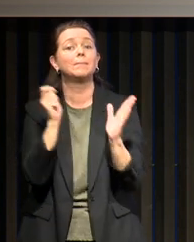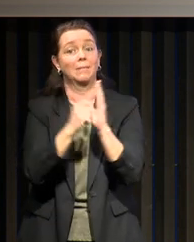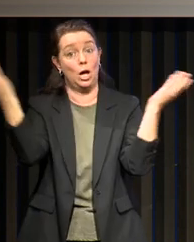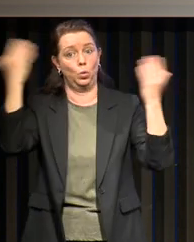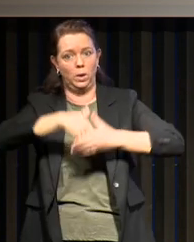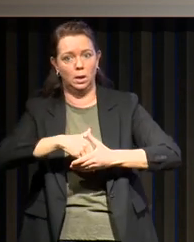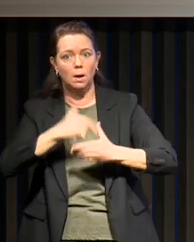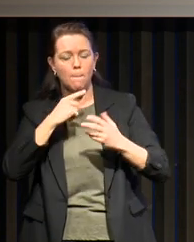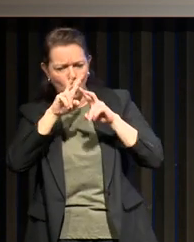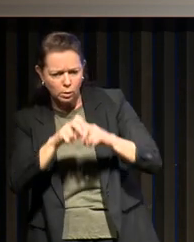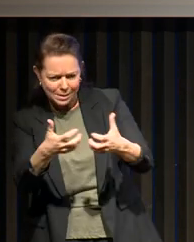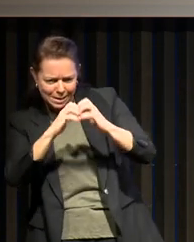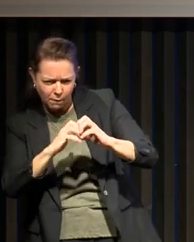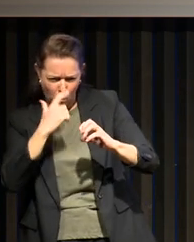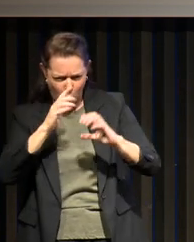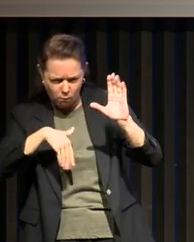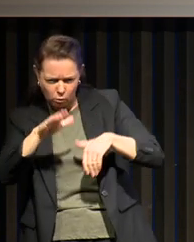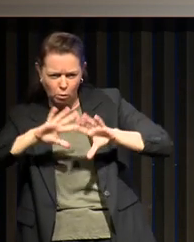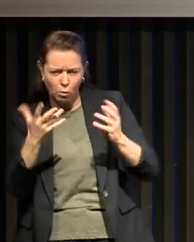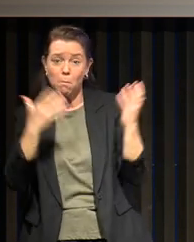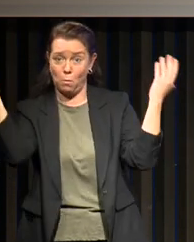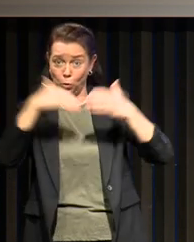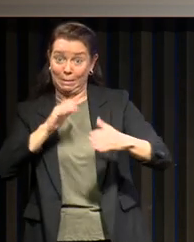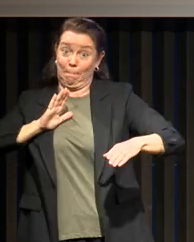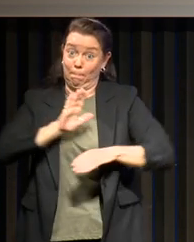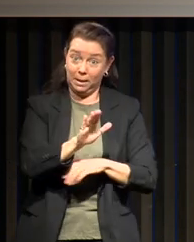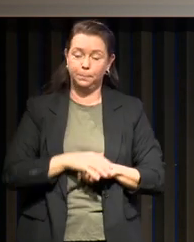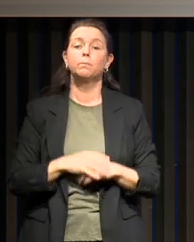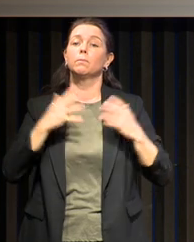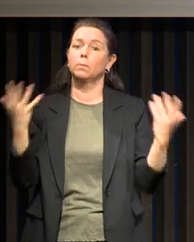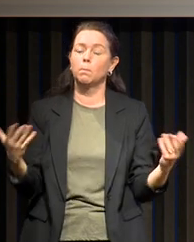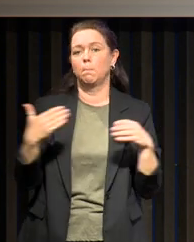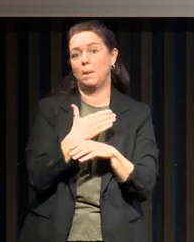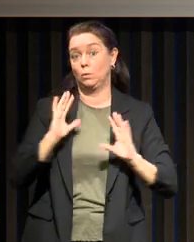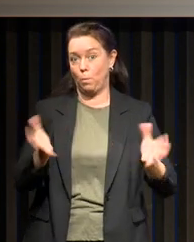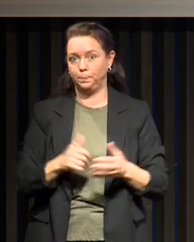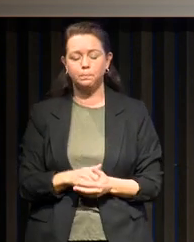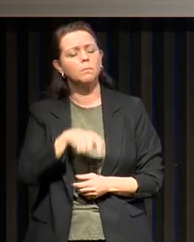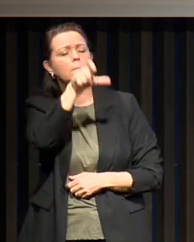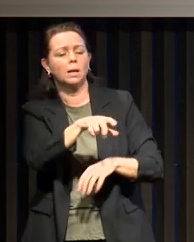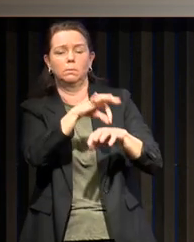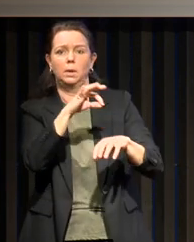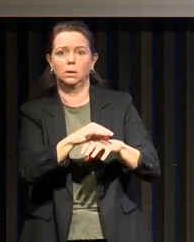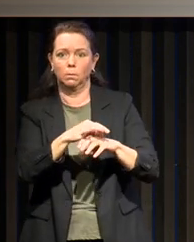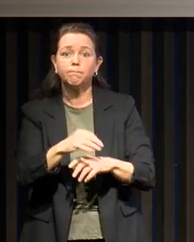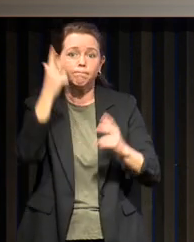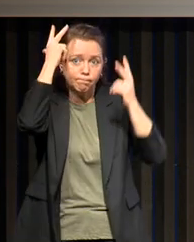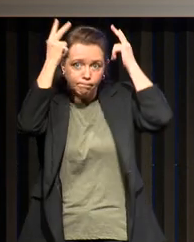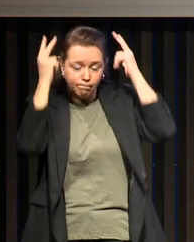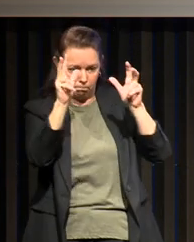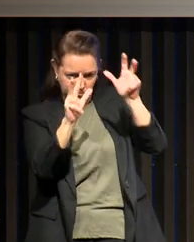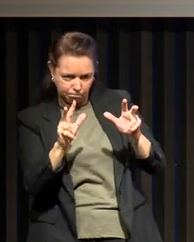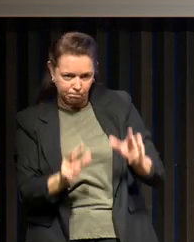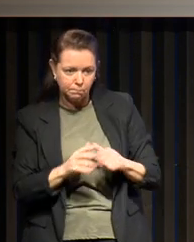se comporte la nuit. Et donc, avec des électrodes branchées sur la tête des sujets, on peut explorer le